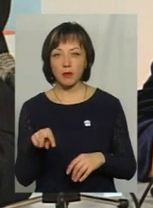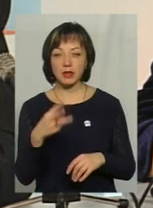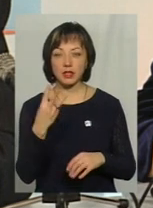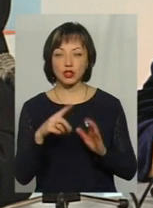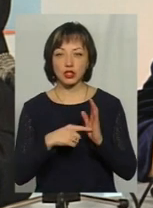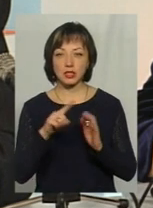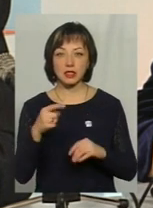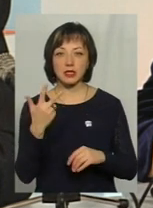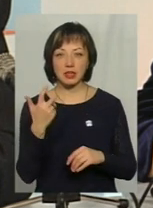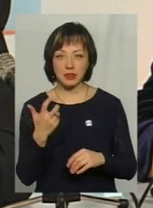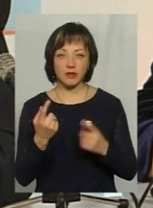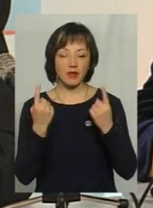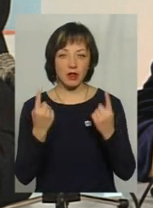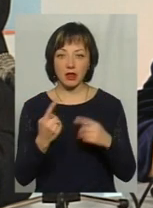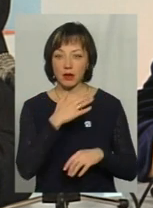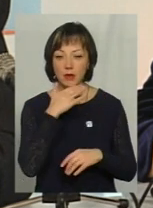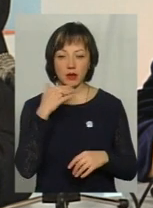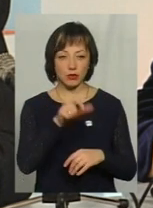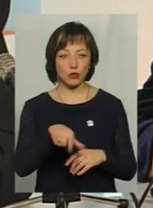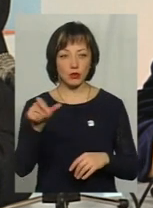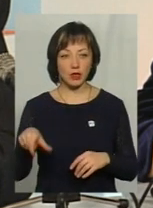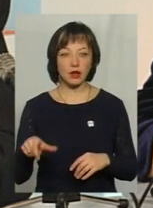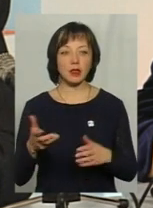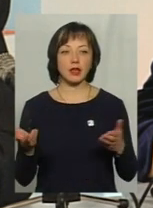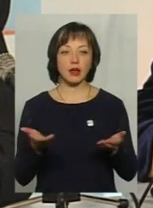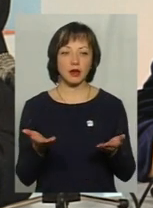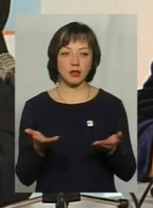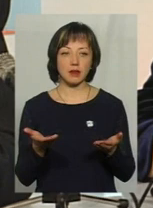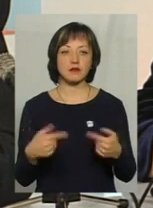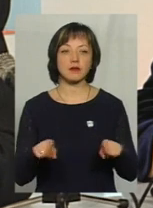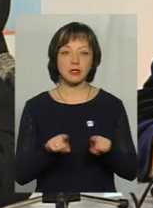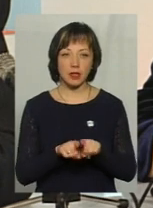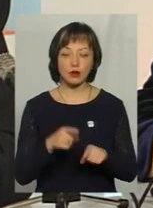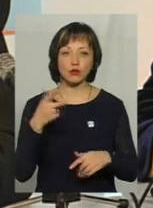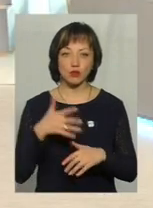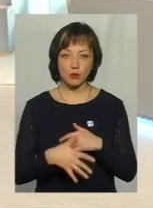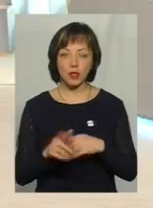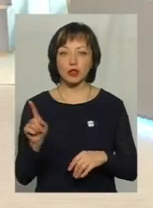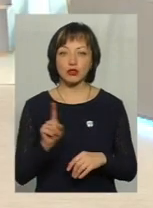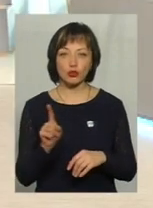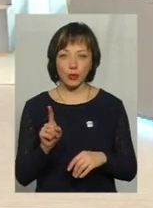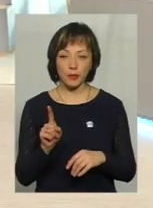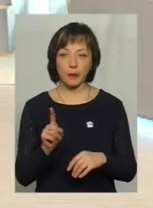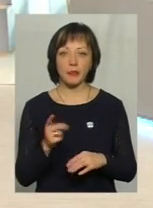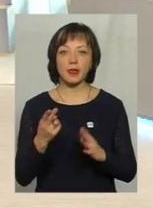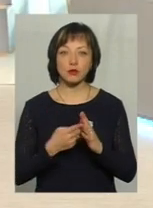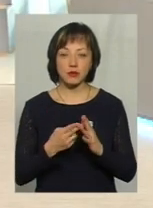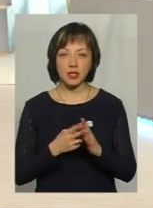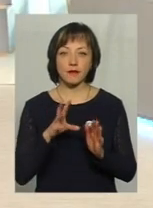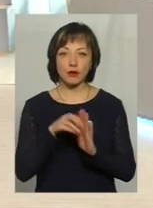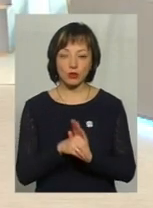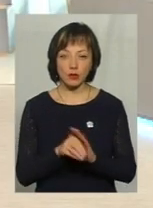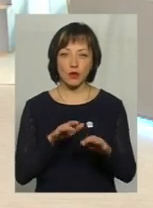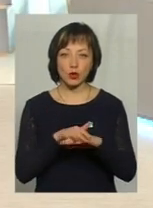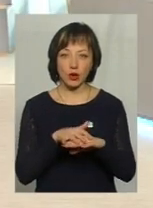300 – це досить велика кількість усіх, які все-таки зрозуміли, що субсидія включена